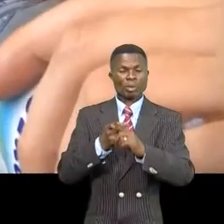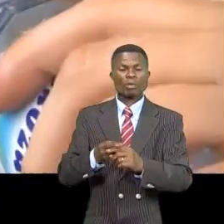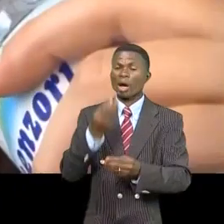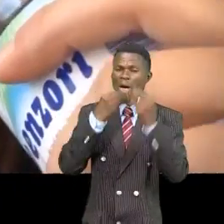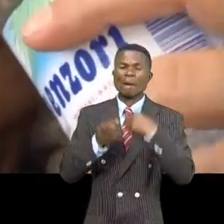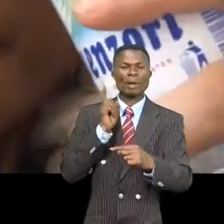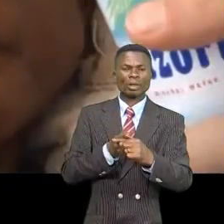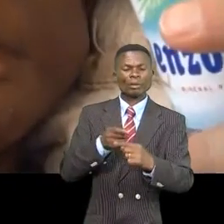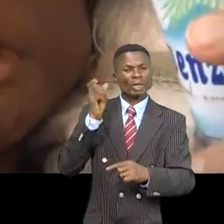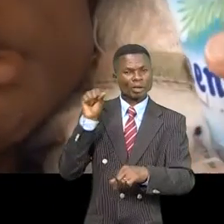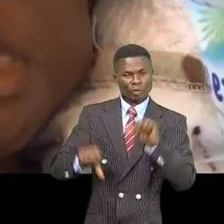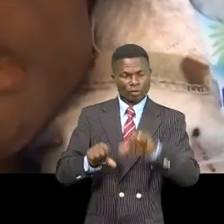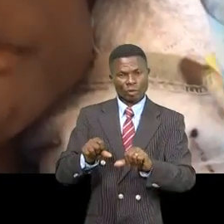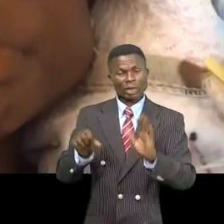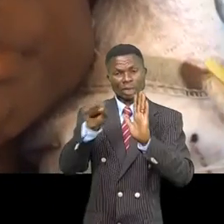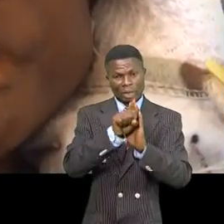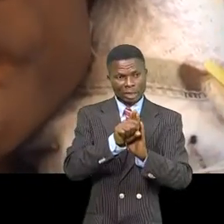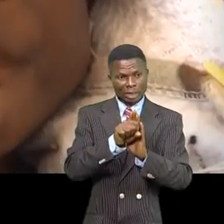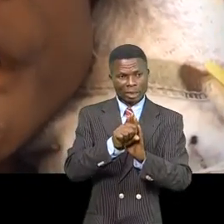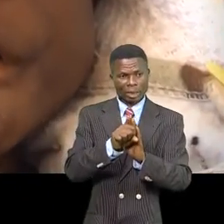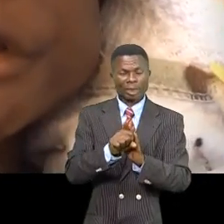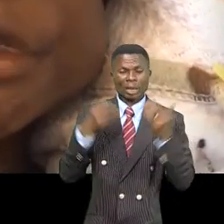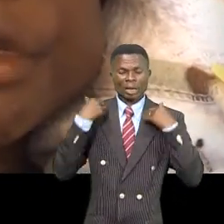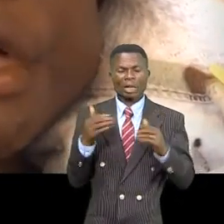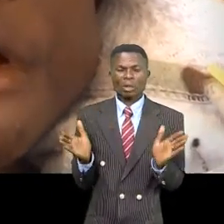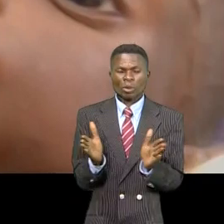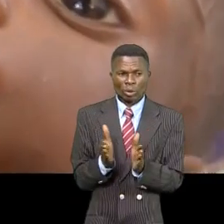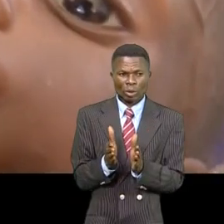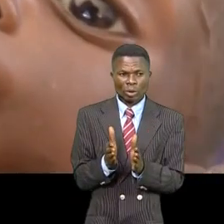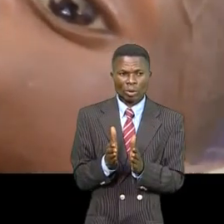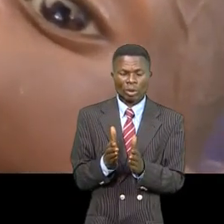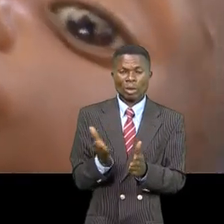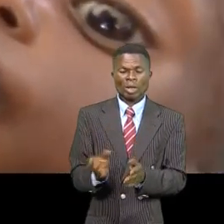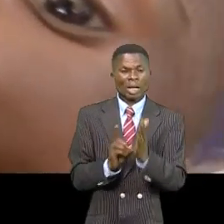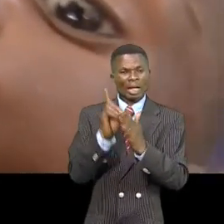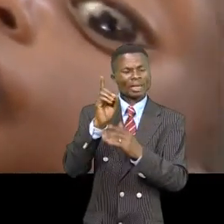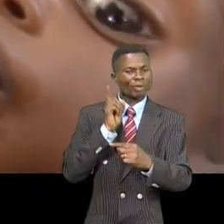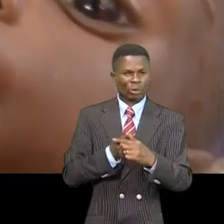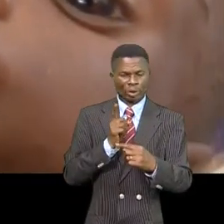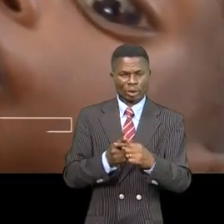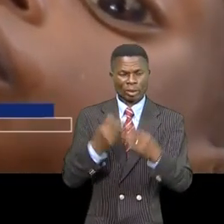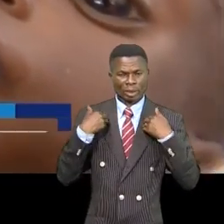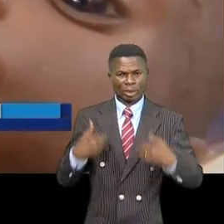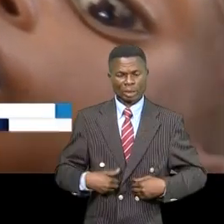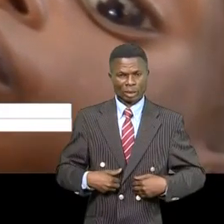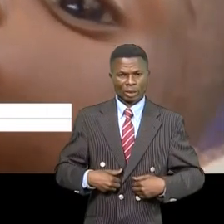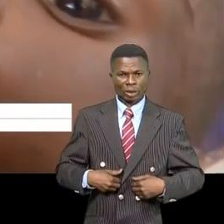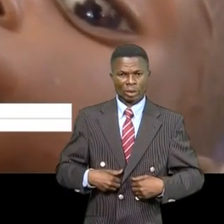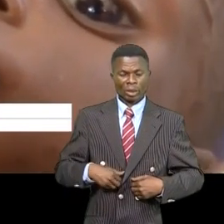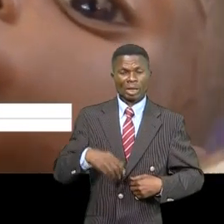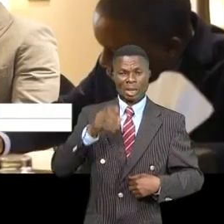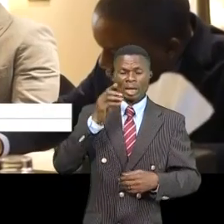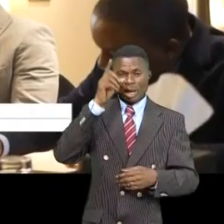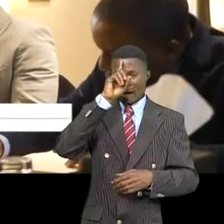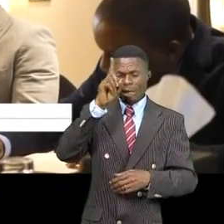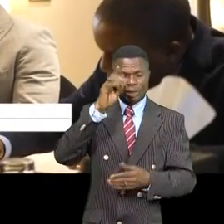alimentaire avec comme signe une carence nutritive, un retard de croissance physique et un déficit connectif chez les moins de